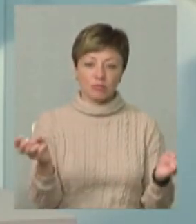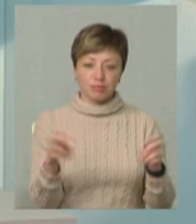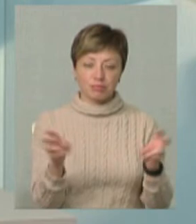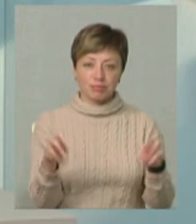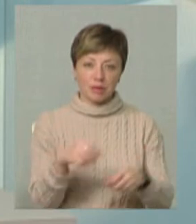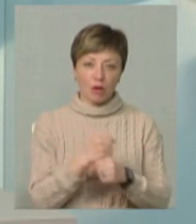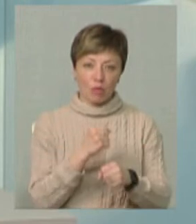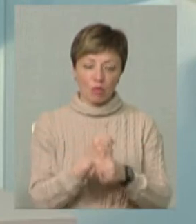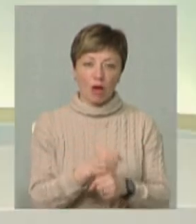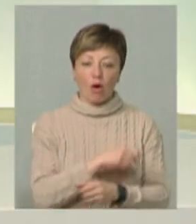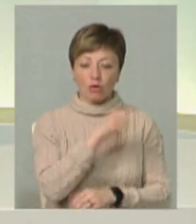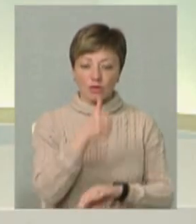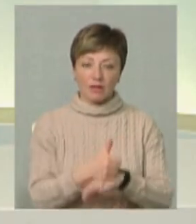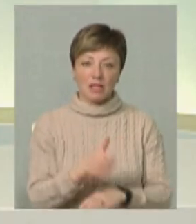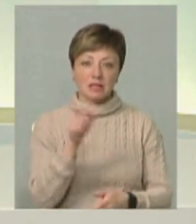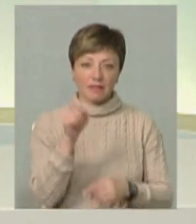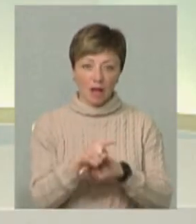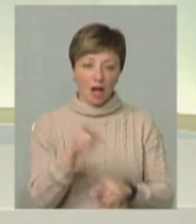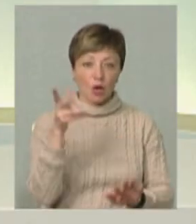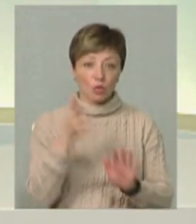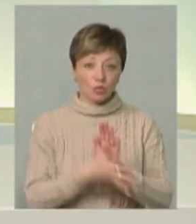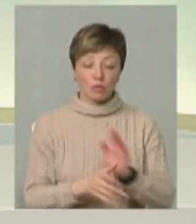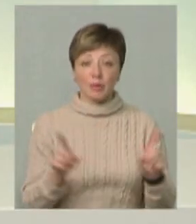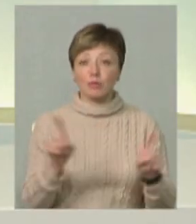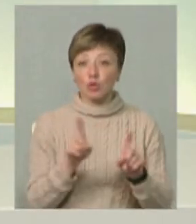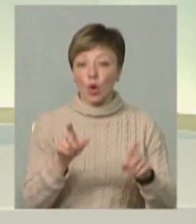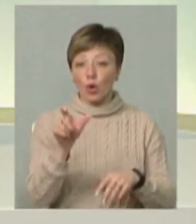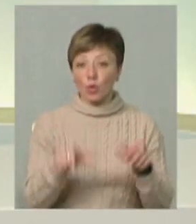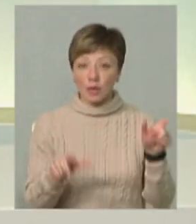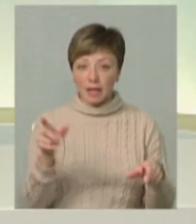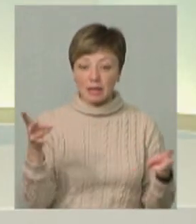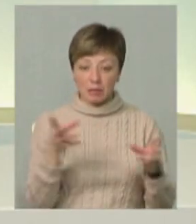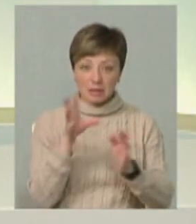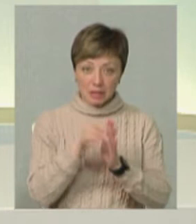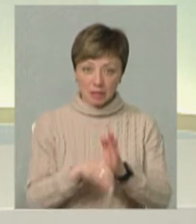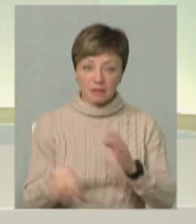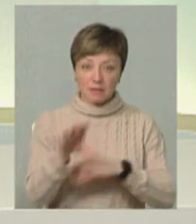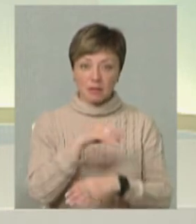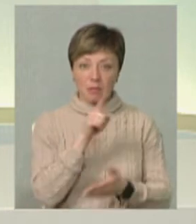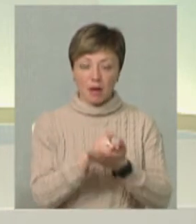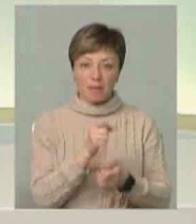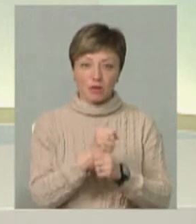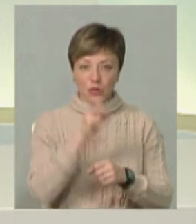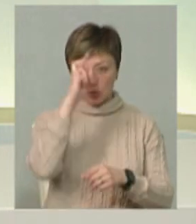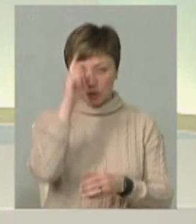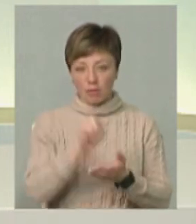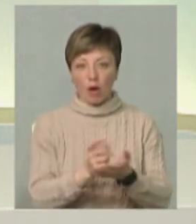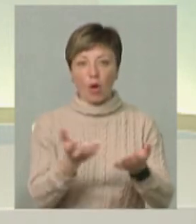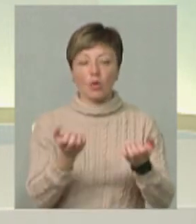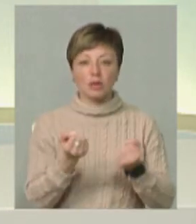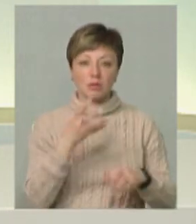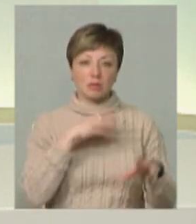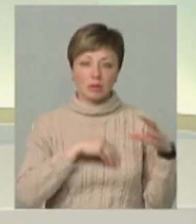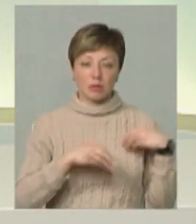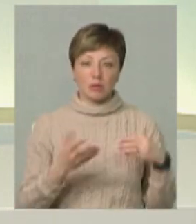є основне задання. Ми сьогодні розуміємо, що людей треба задіяти, все має працювати, і держава має отримувати